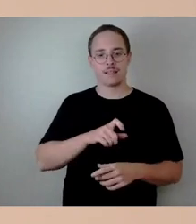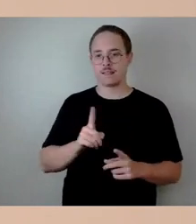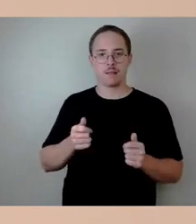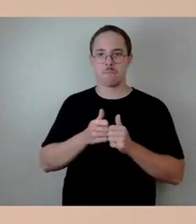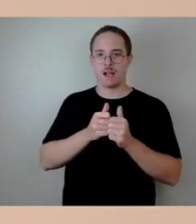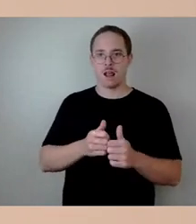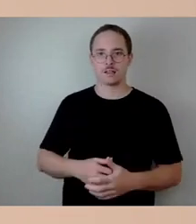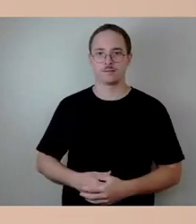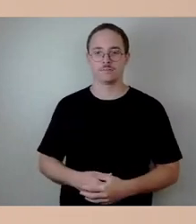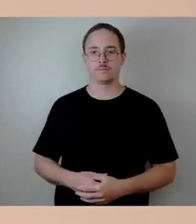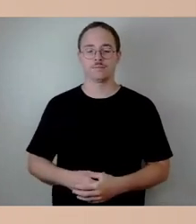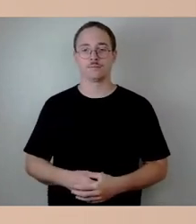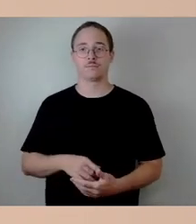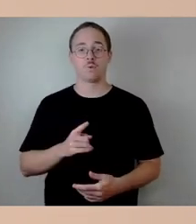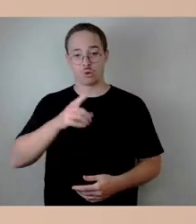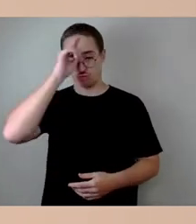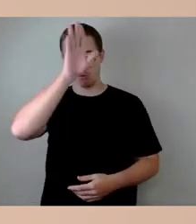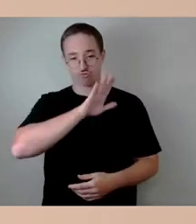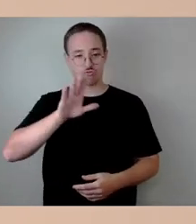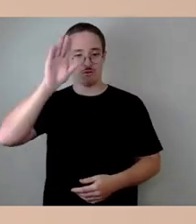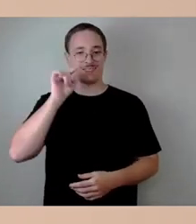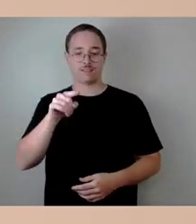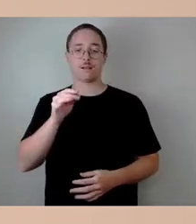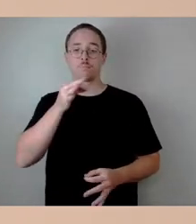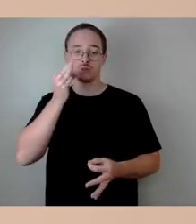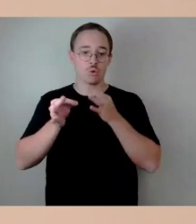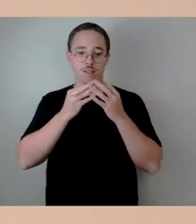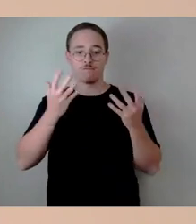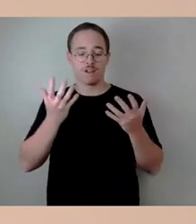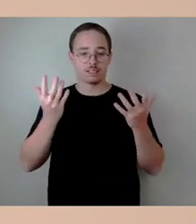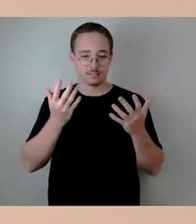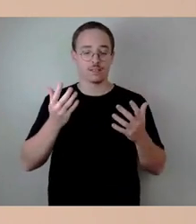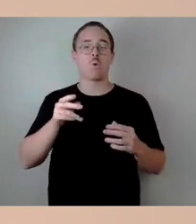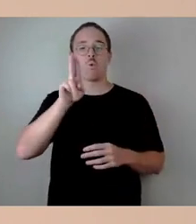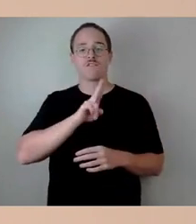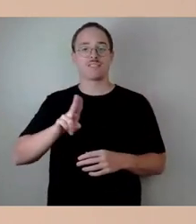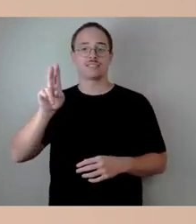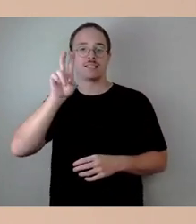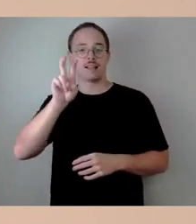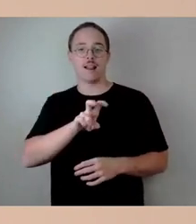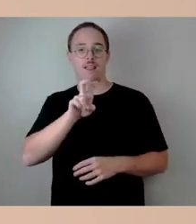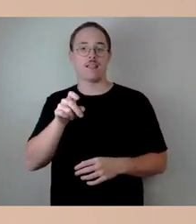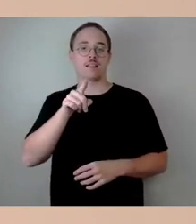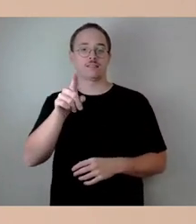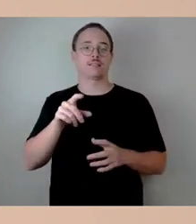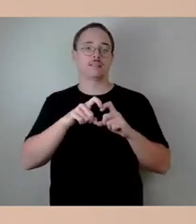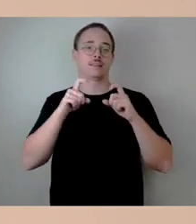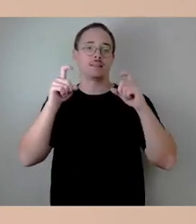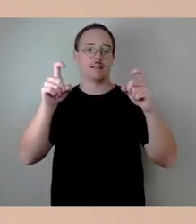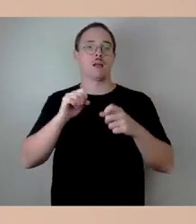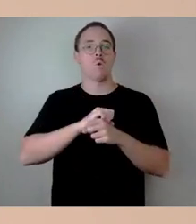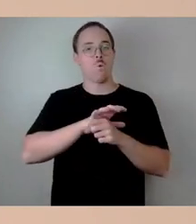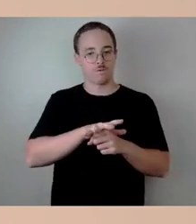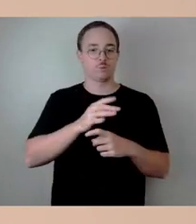Universitätskliniken das Thema Covid und seine Folgen begleitet wird. Auch hier gibt es sehr gute intensive